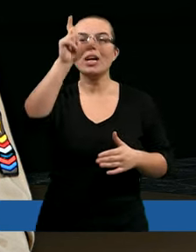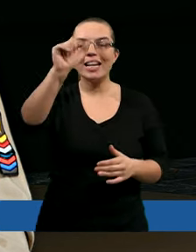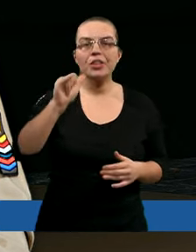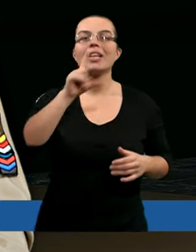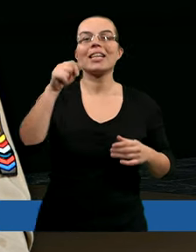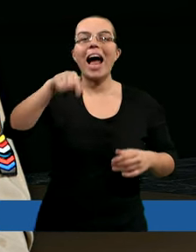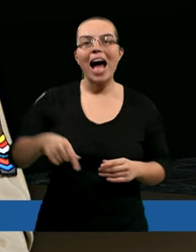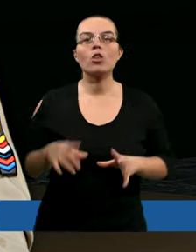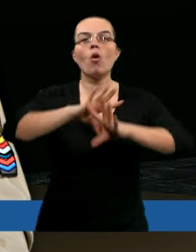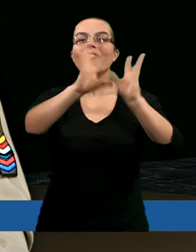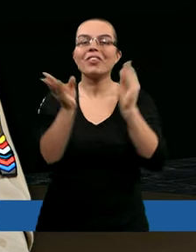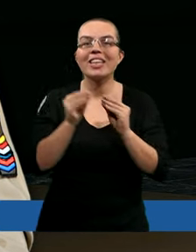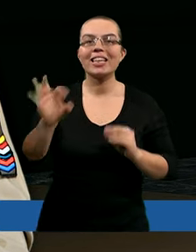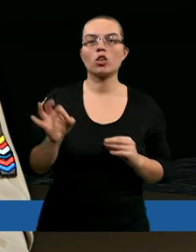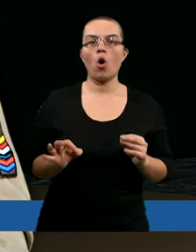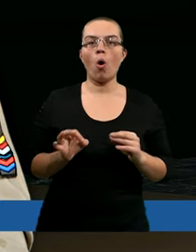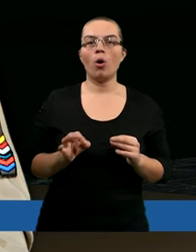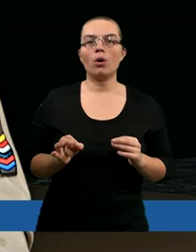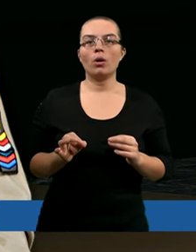Ci za te właśnie teksty,